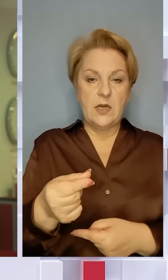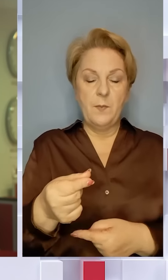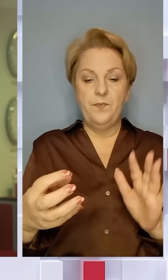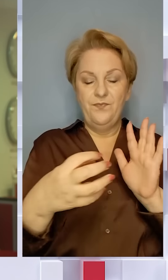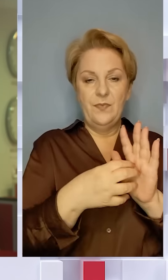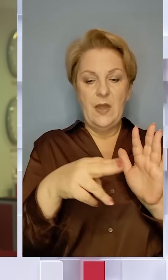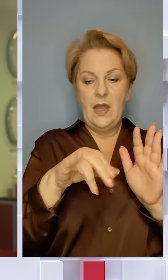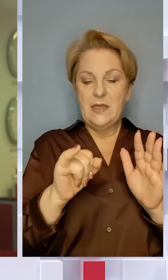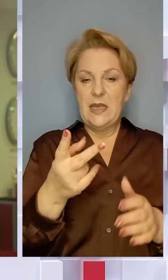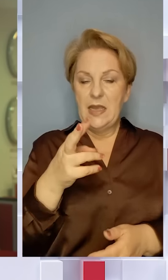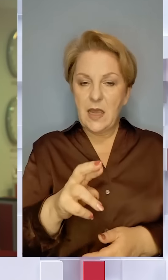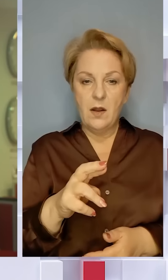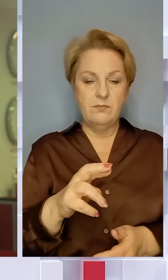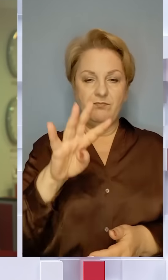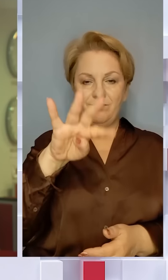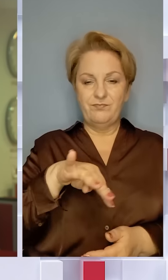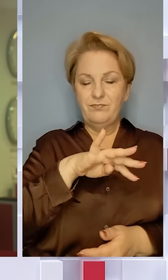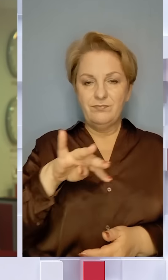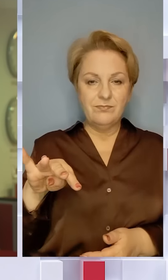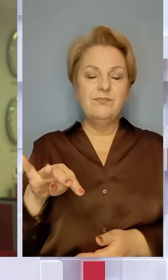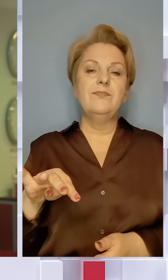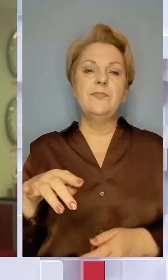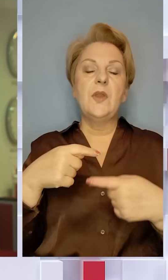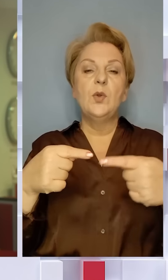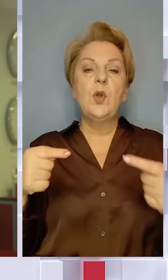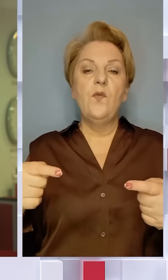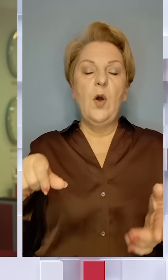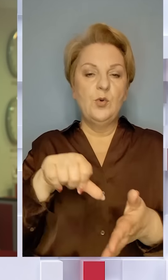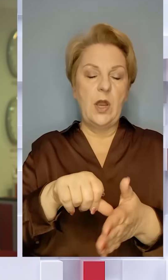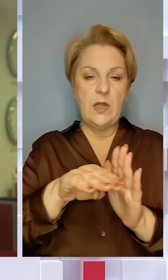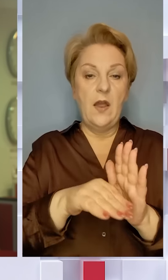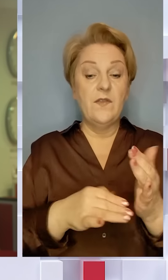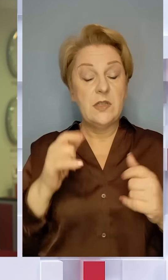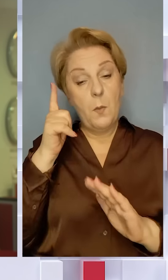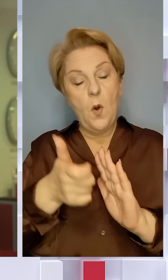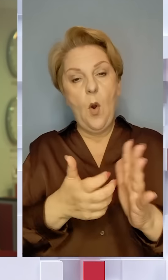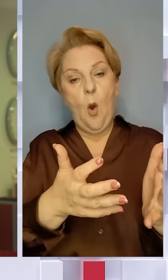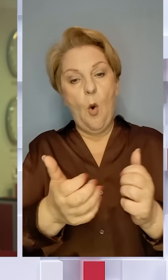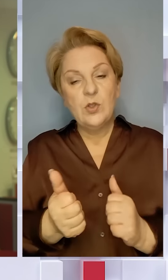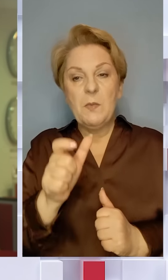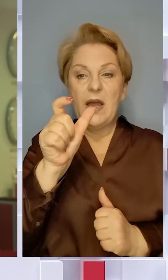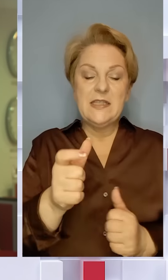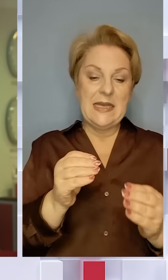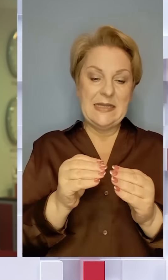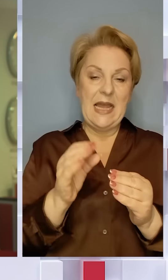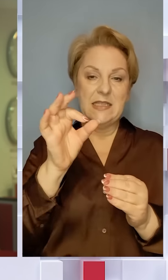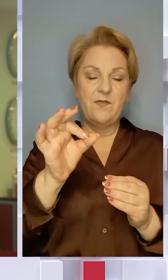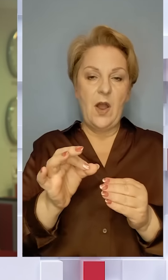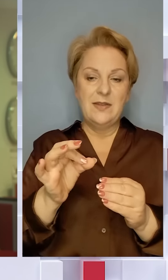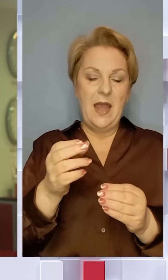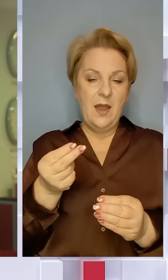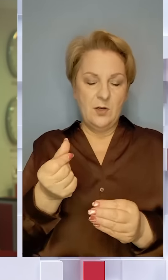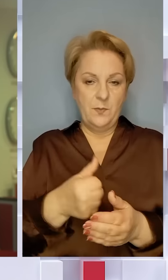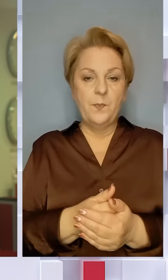з'явився сканер кодів товарів, які беруть участь у програмі. Відтак тепер можна дізнатися, чи отримає покупець свої 10% кешбеку.